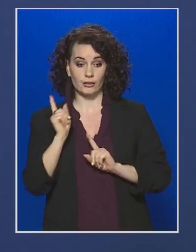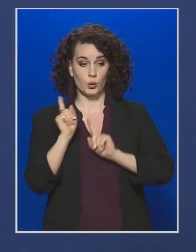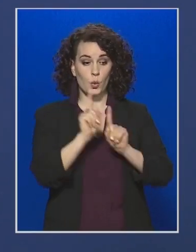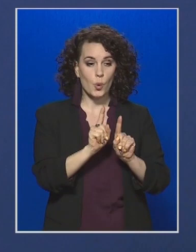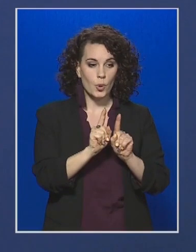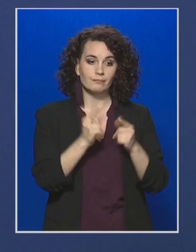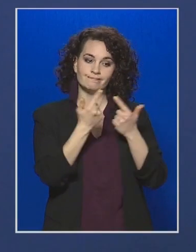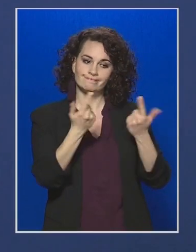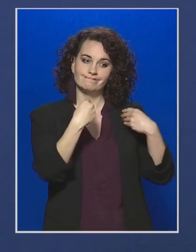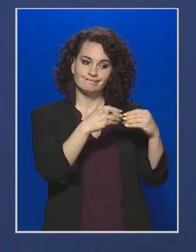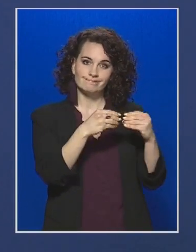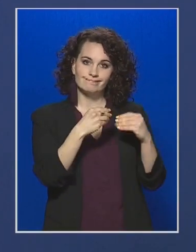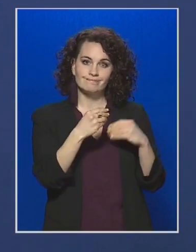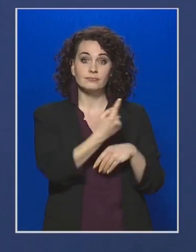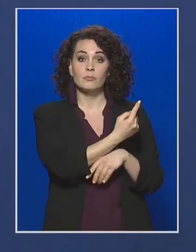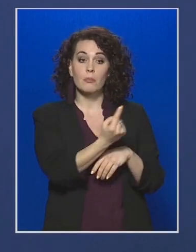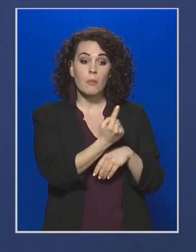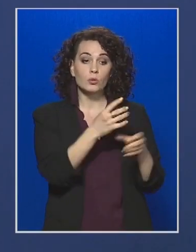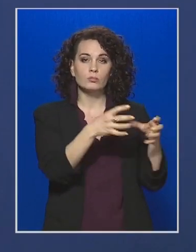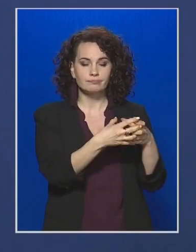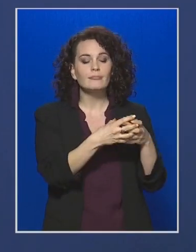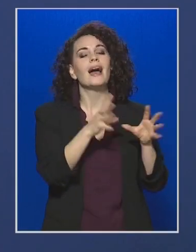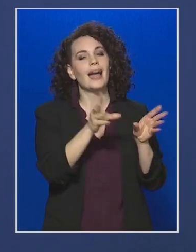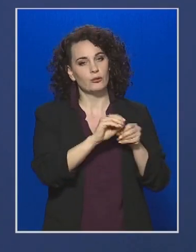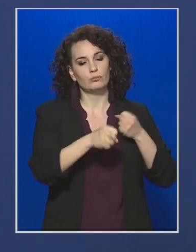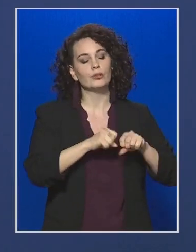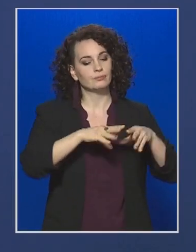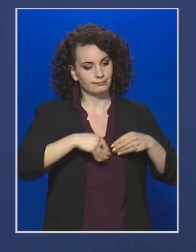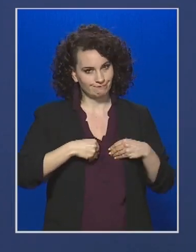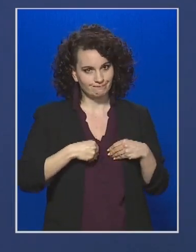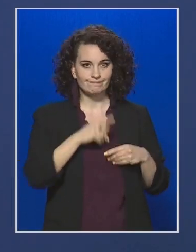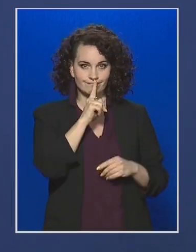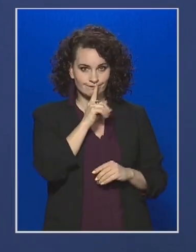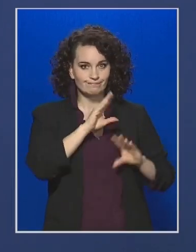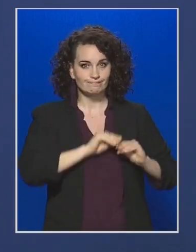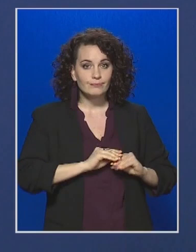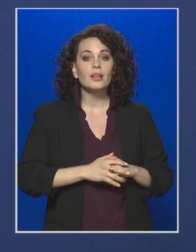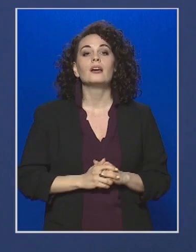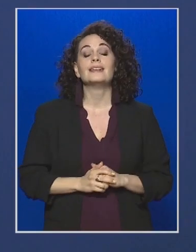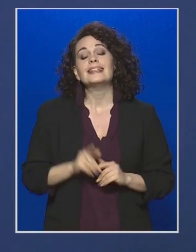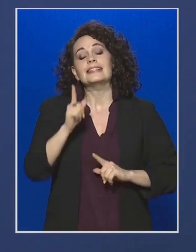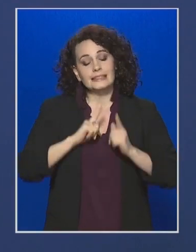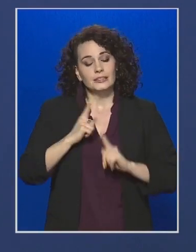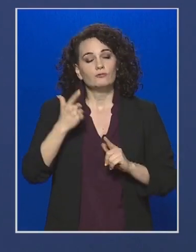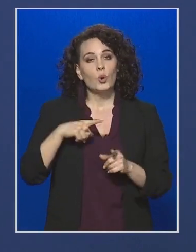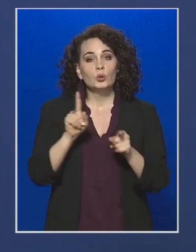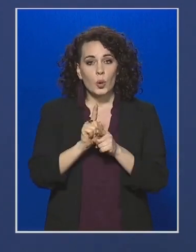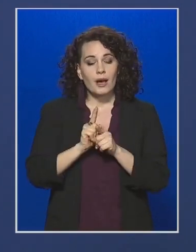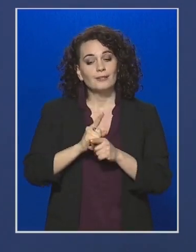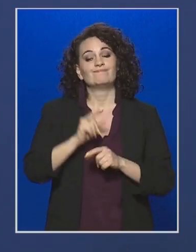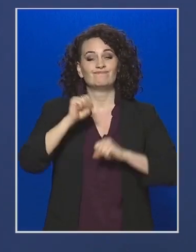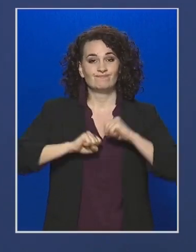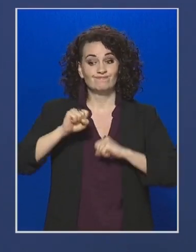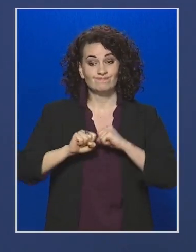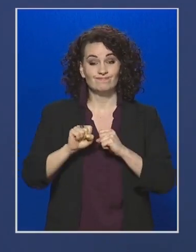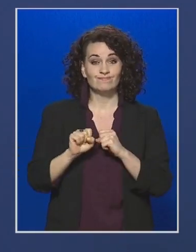követően a magatartása együttműködővé válik, de sajnálatos módon tapasztaltunk olyan jellegű emberi magatartást